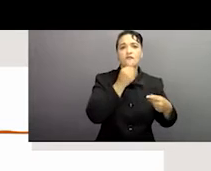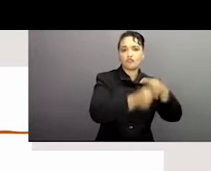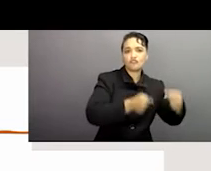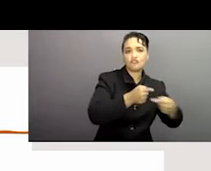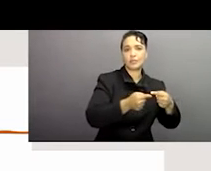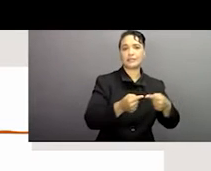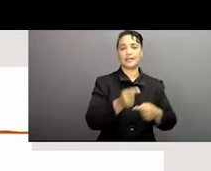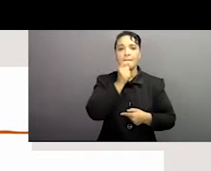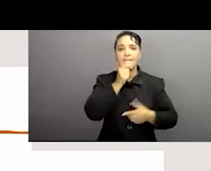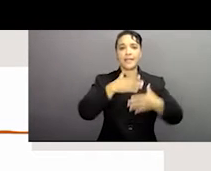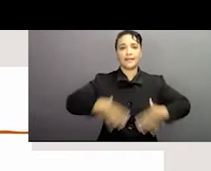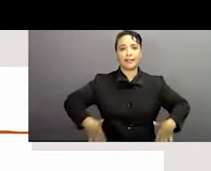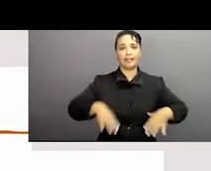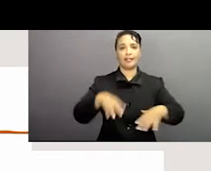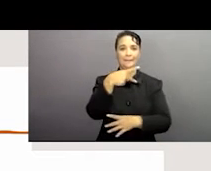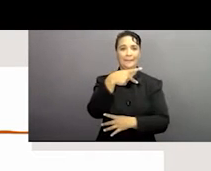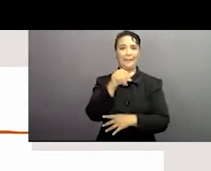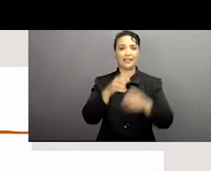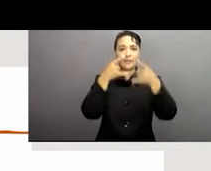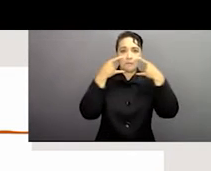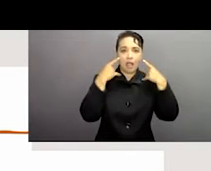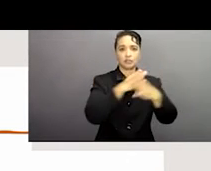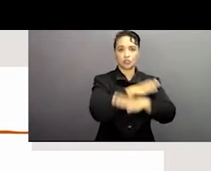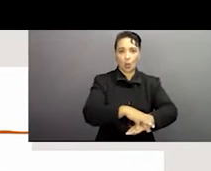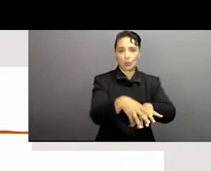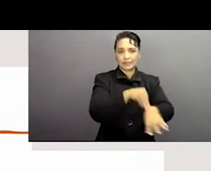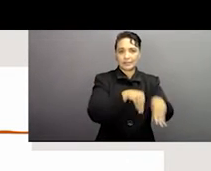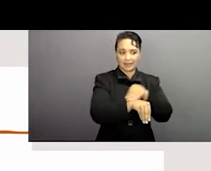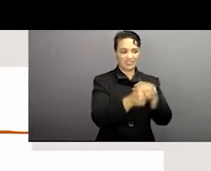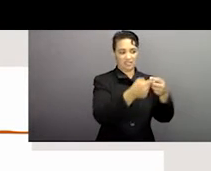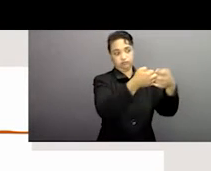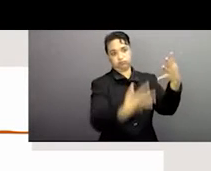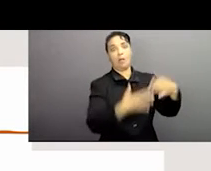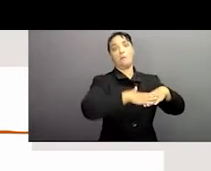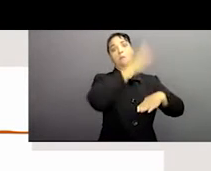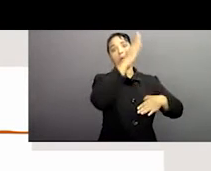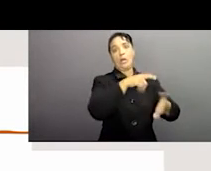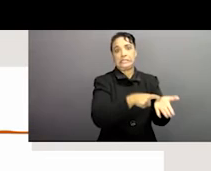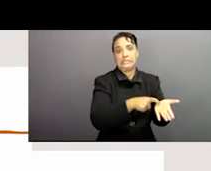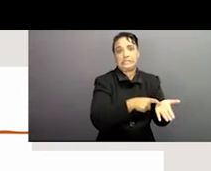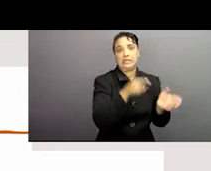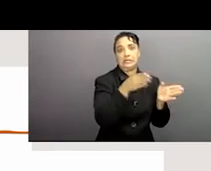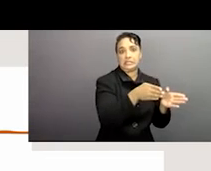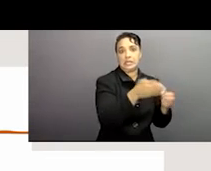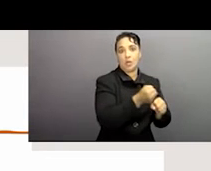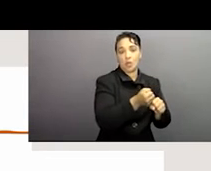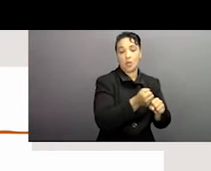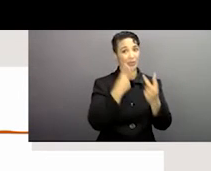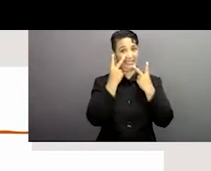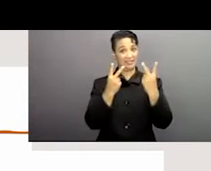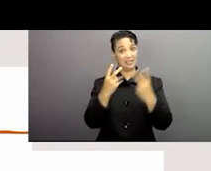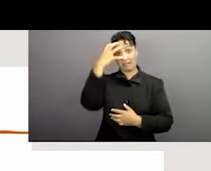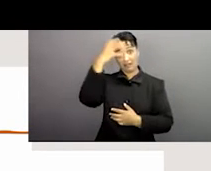alimentaire aussi, par exemple, telle que par exemple les EPU, les équipements sécuritaires, travailleurs et des